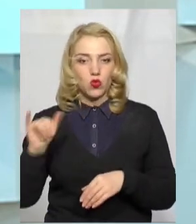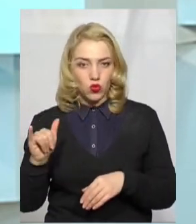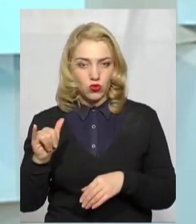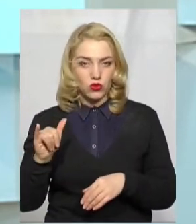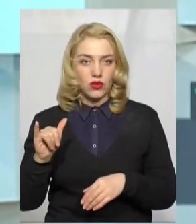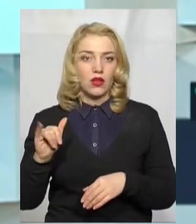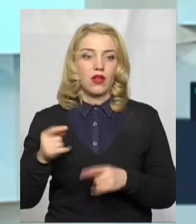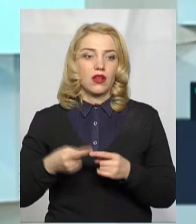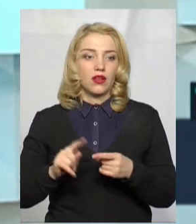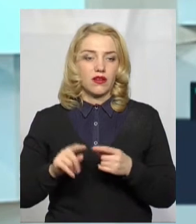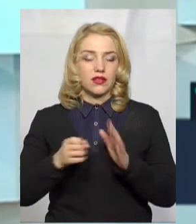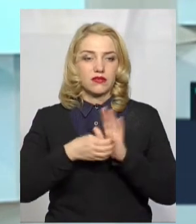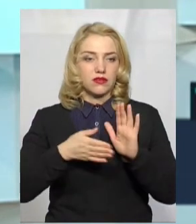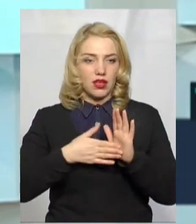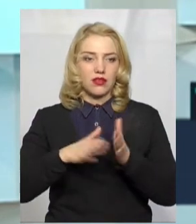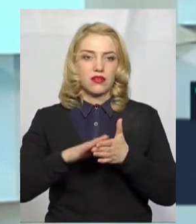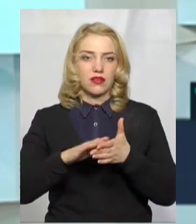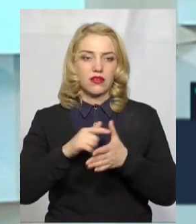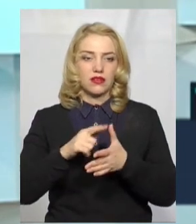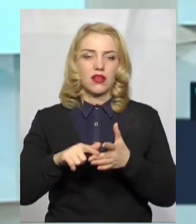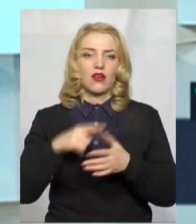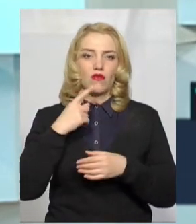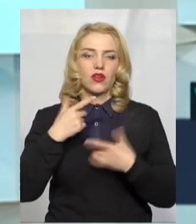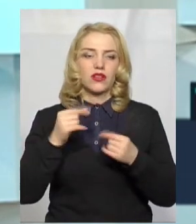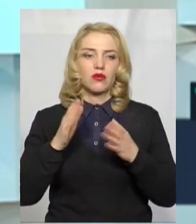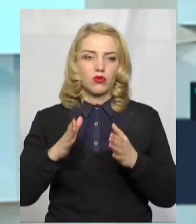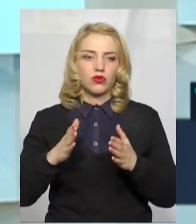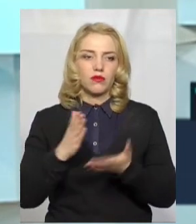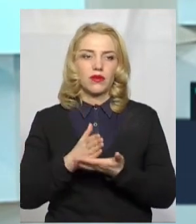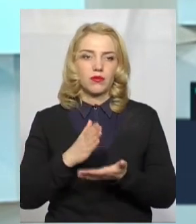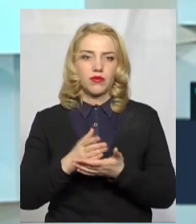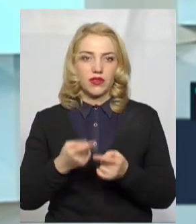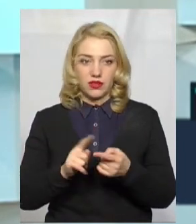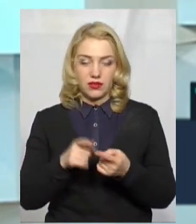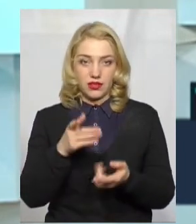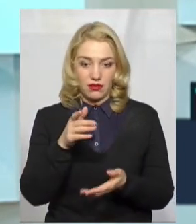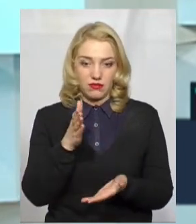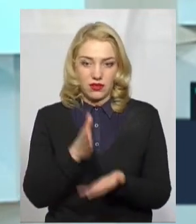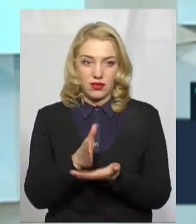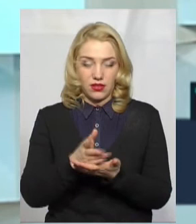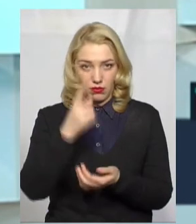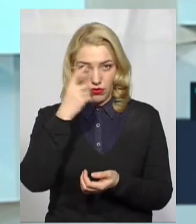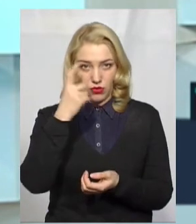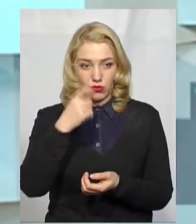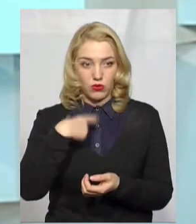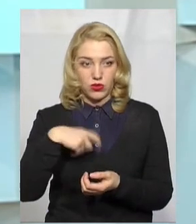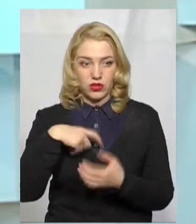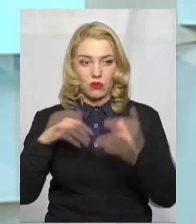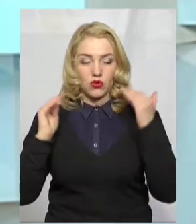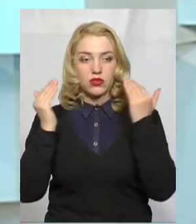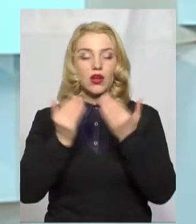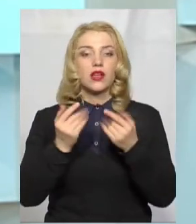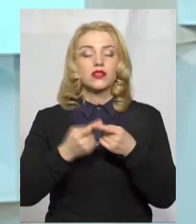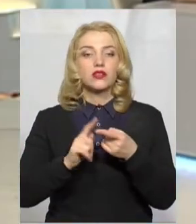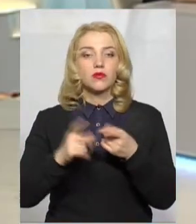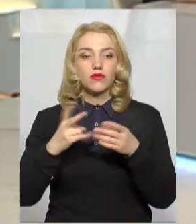відповідні дані, вказували, де будуть перебувати і так далі. Це фактично і є повідомлення про самоізоляцію. Воно